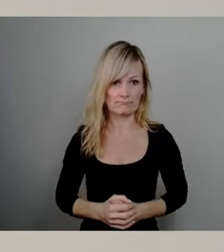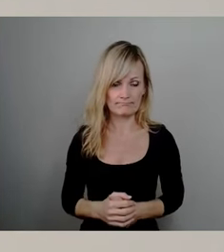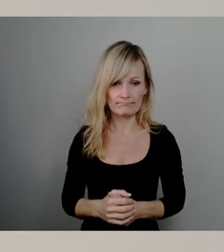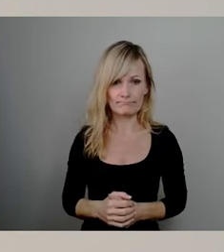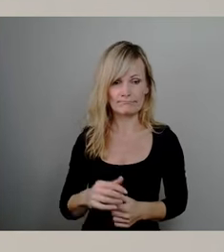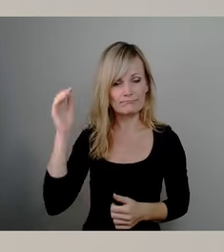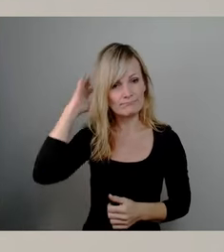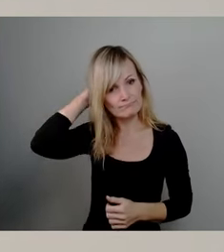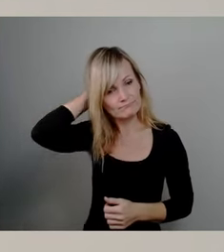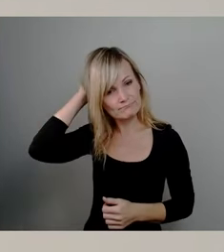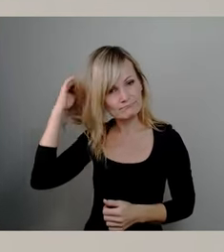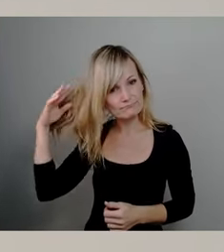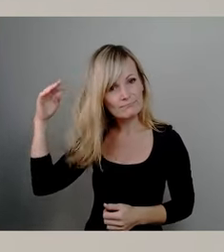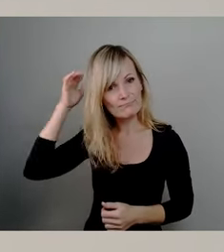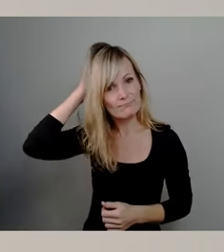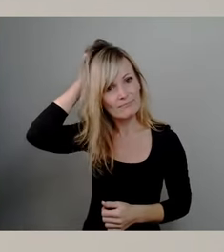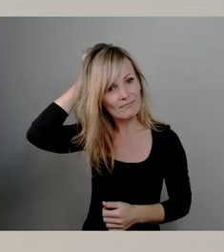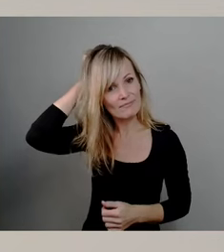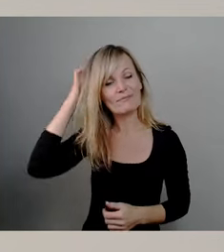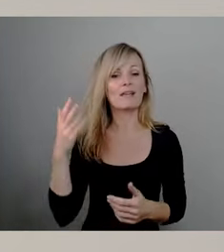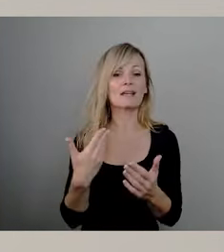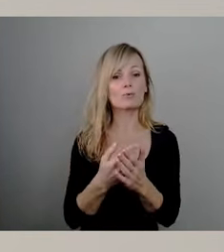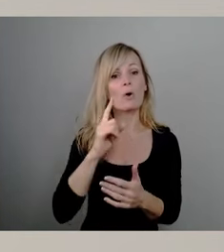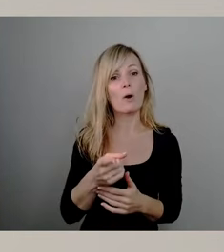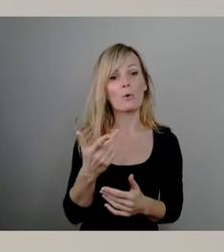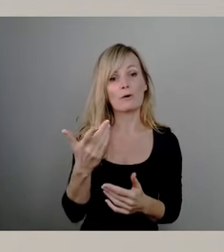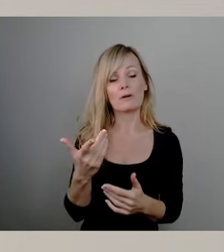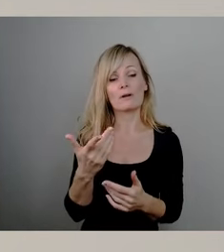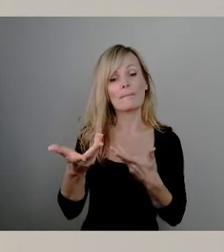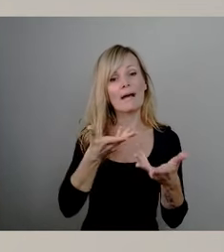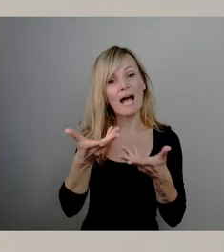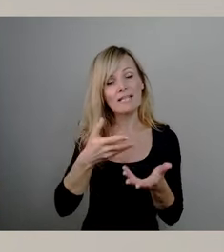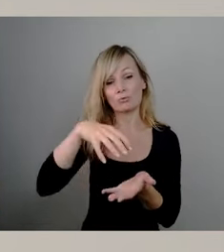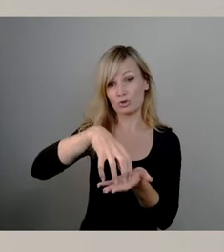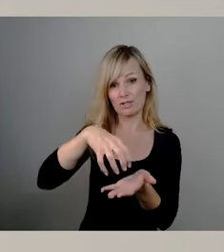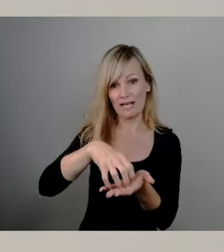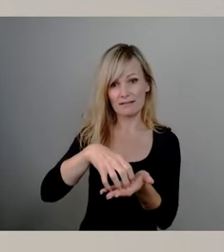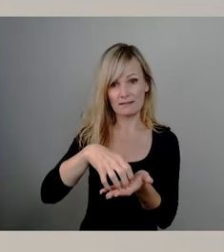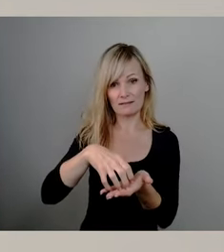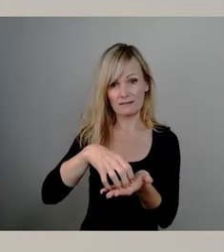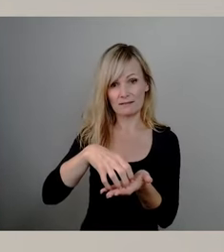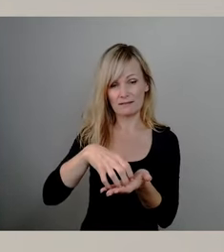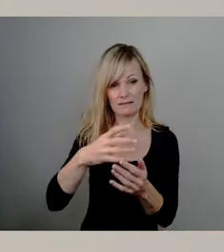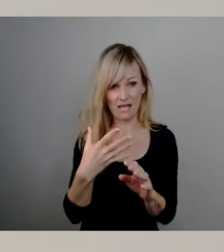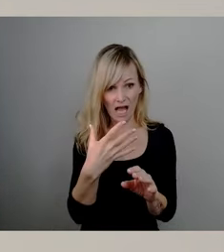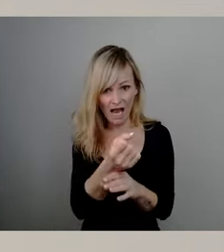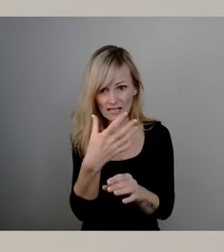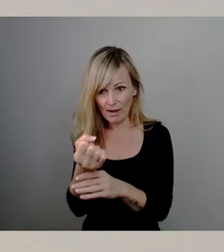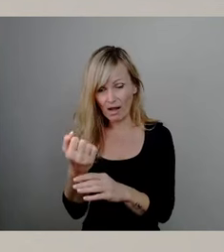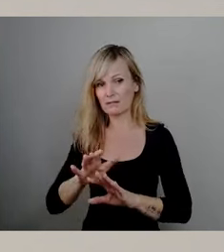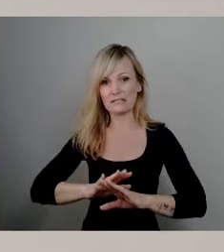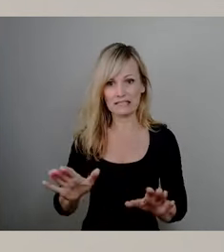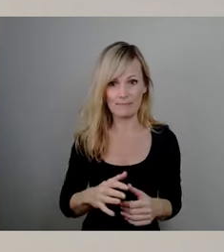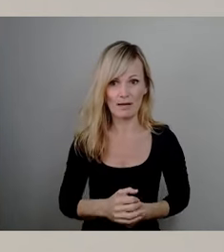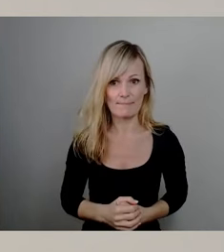Damit ist natürlich auch die Erreichbarkeit von Beratungsstellen in dieser Weise nicht mehr gegeben. Im